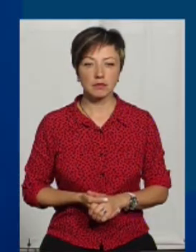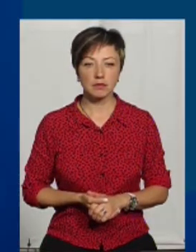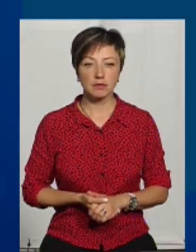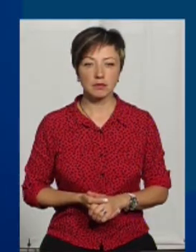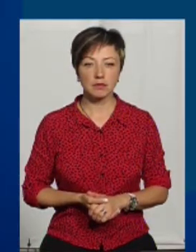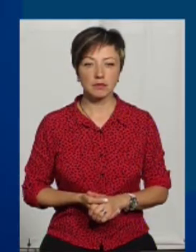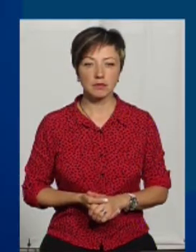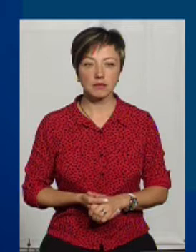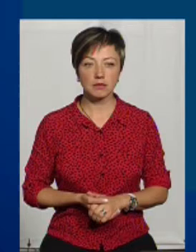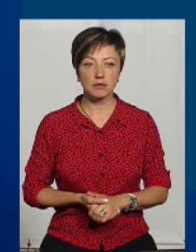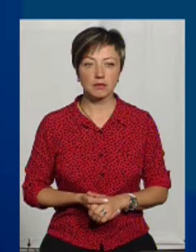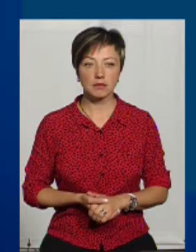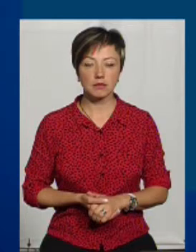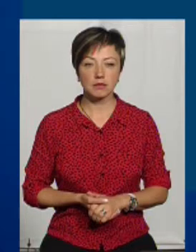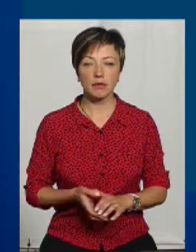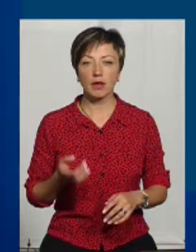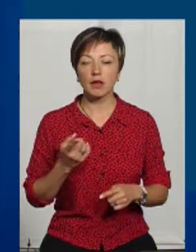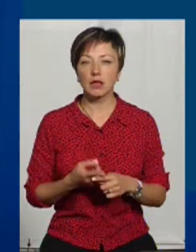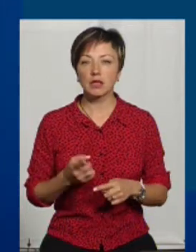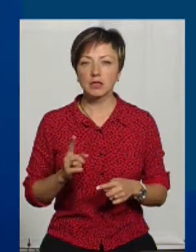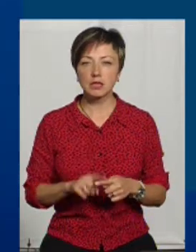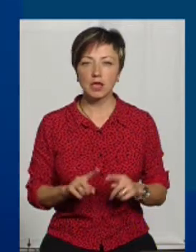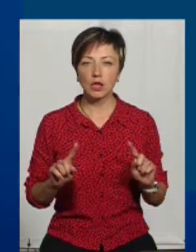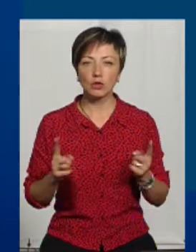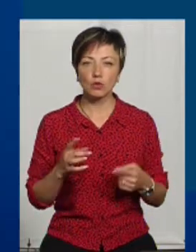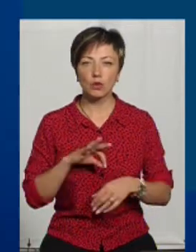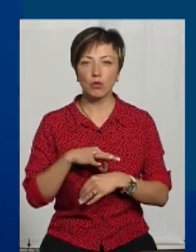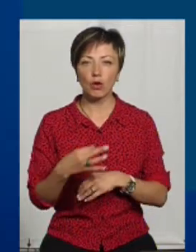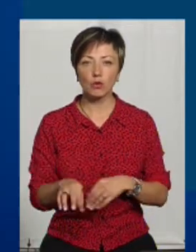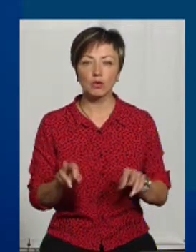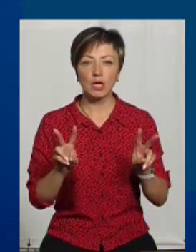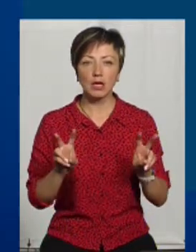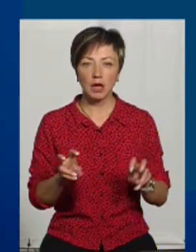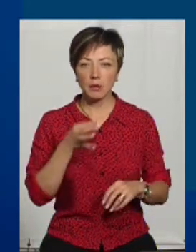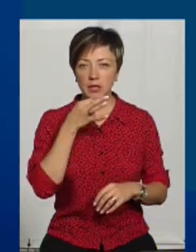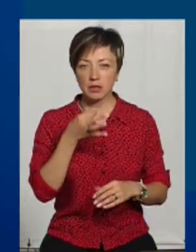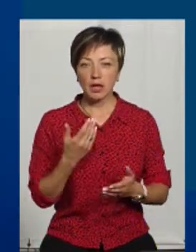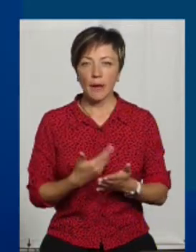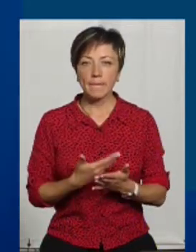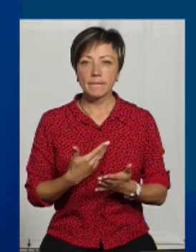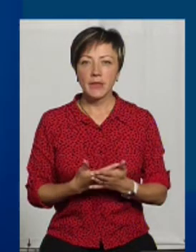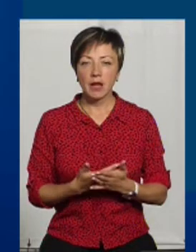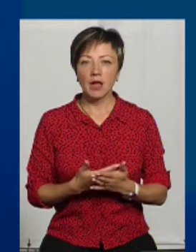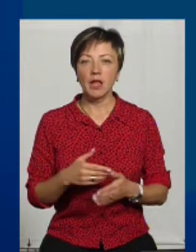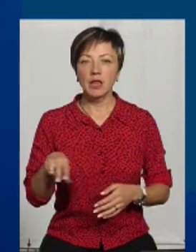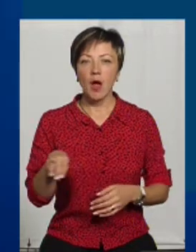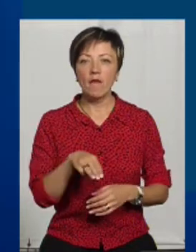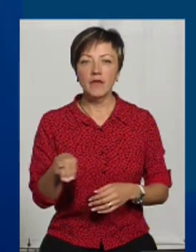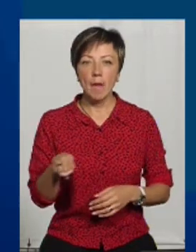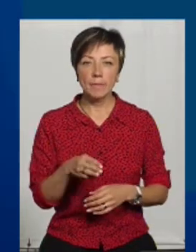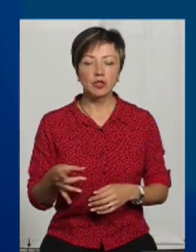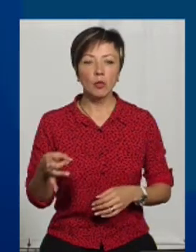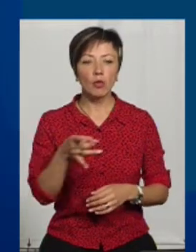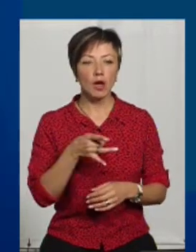Це дуже болюча тема. Я вам скажу, що, наприклад, у Теофіпольському районі